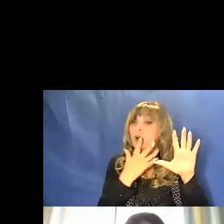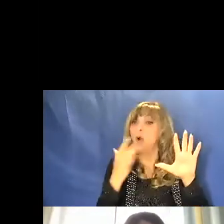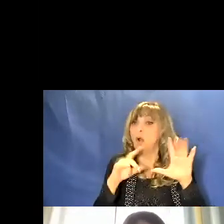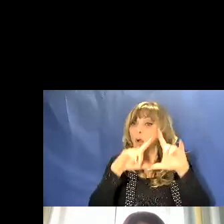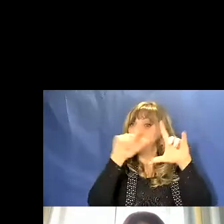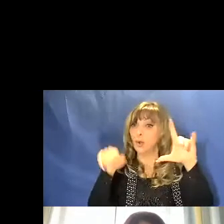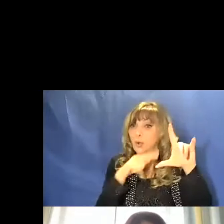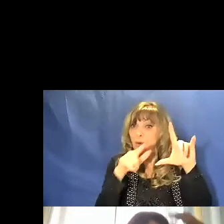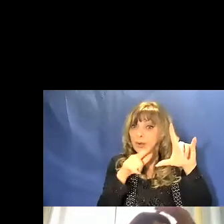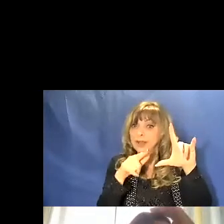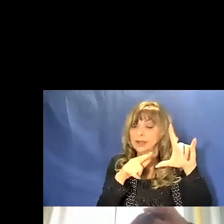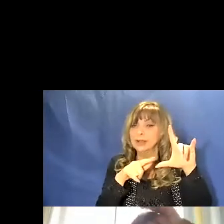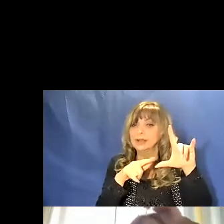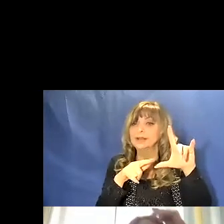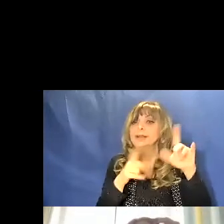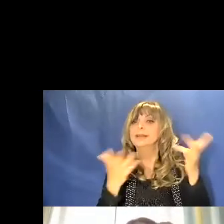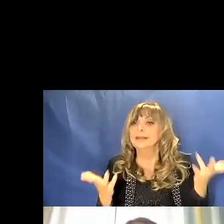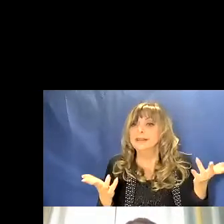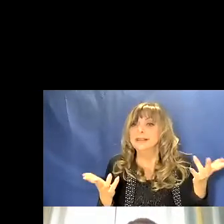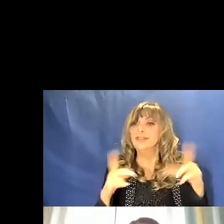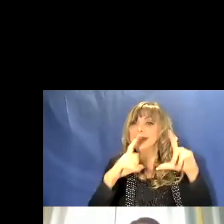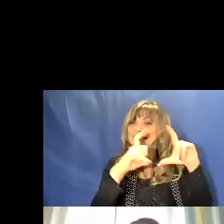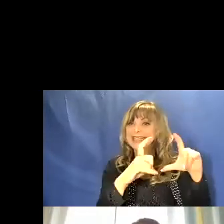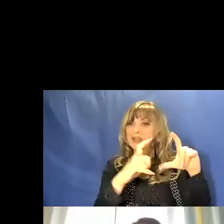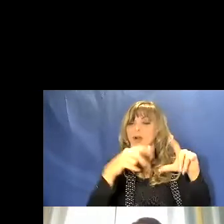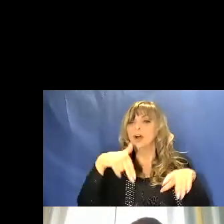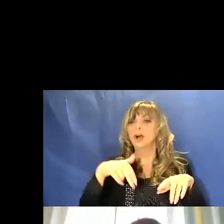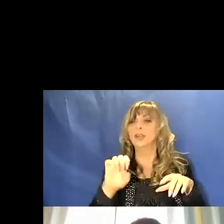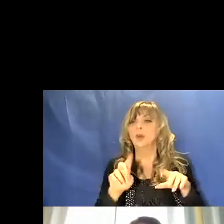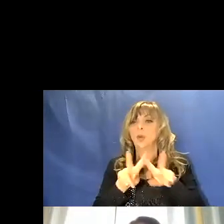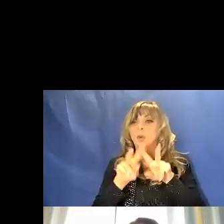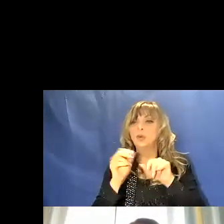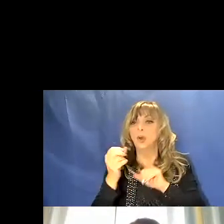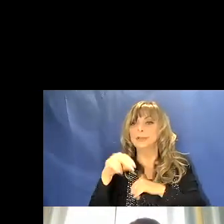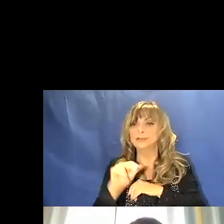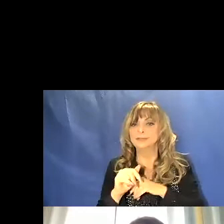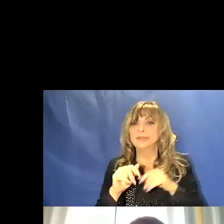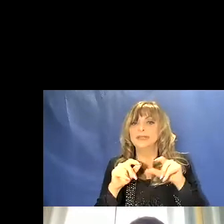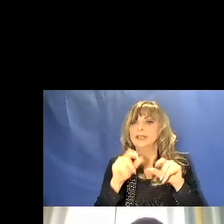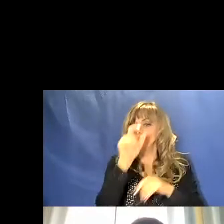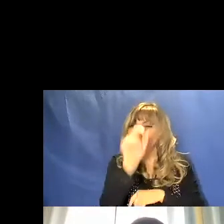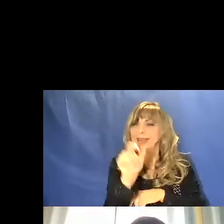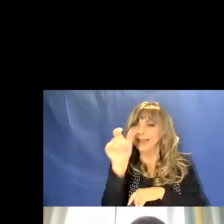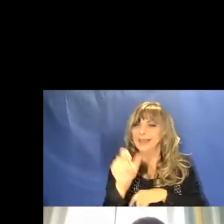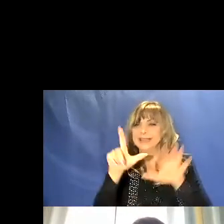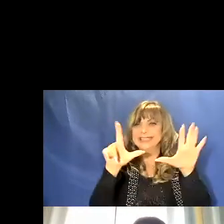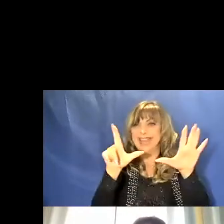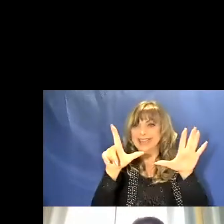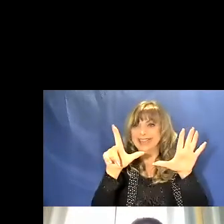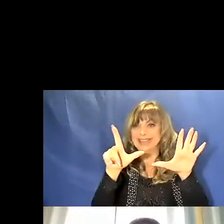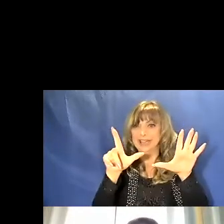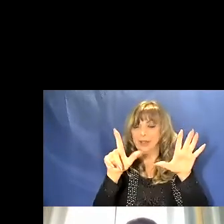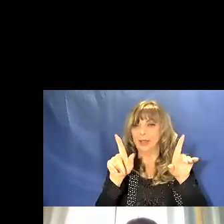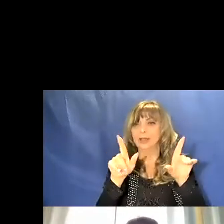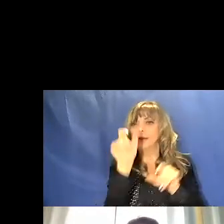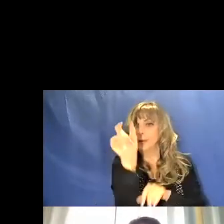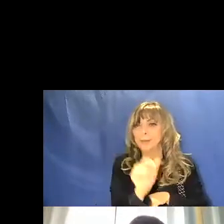formare il bianco, si ha con il disco di Newton, cioè un disco diviso in sette settori uguali